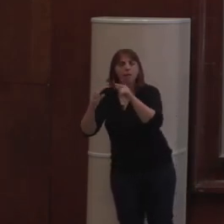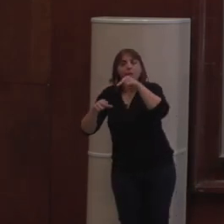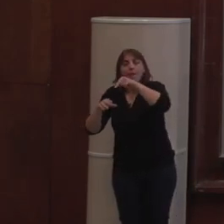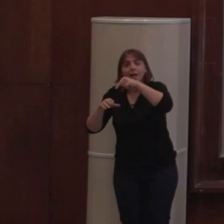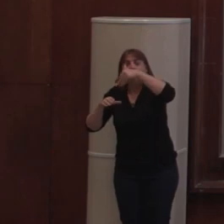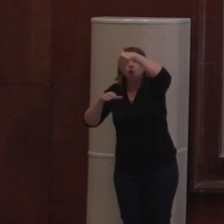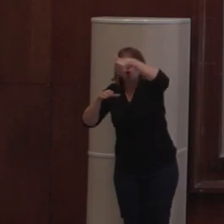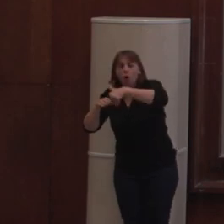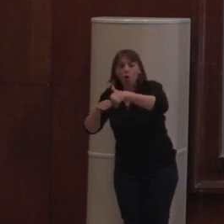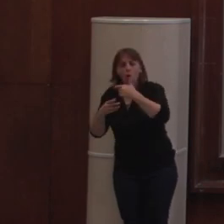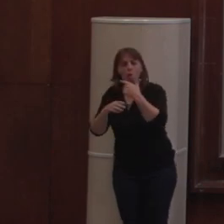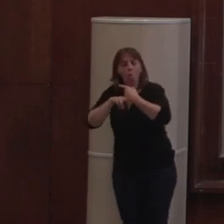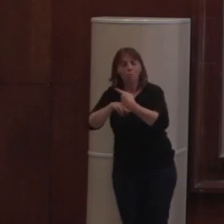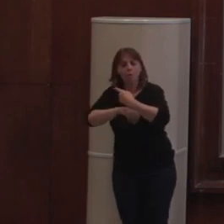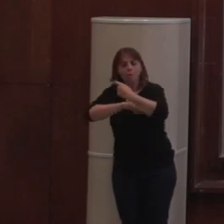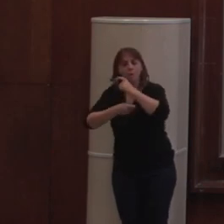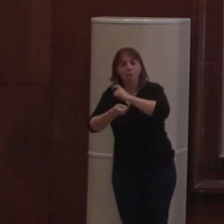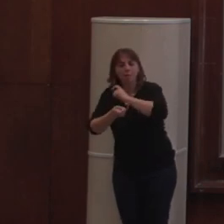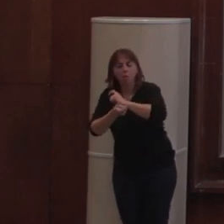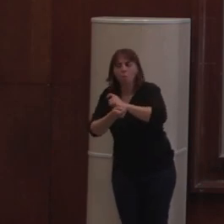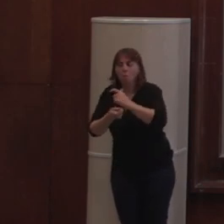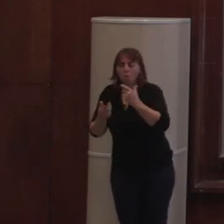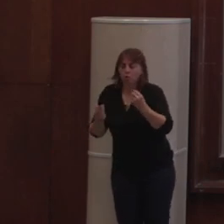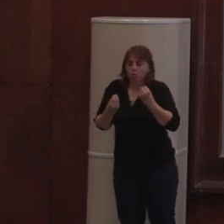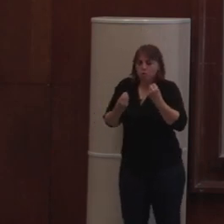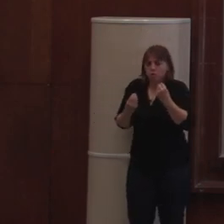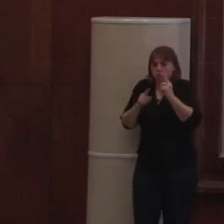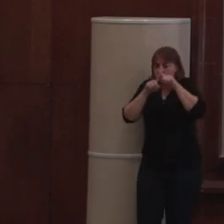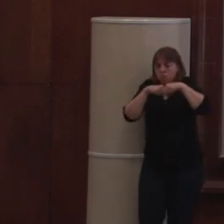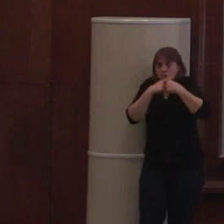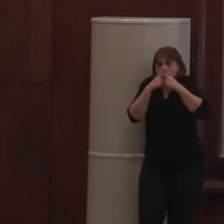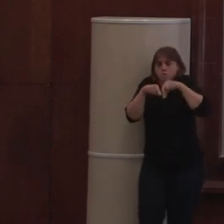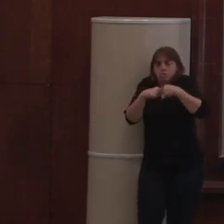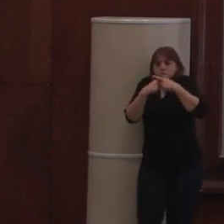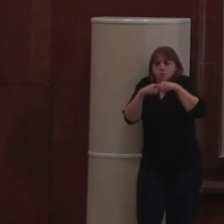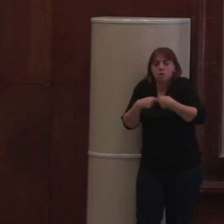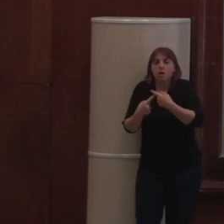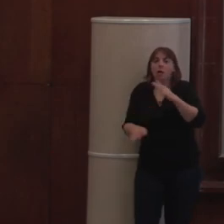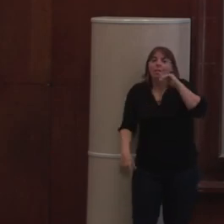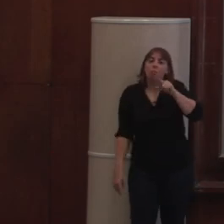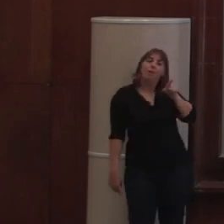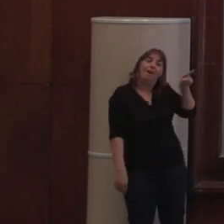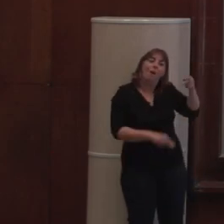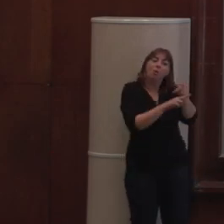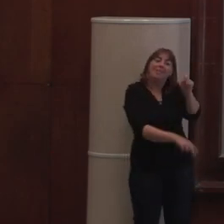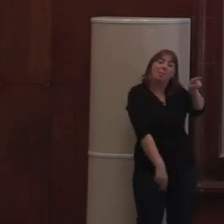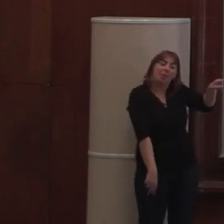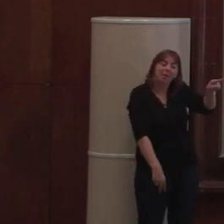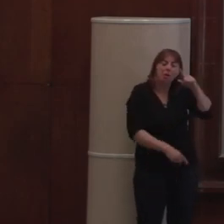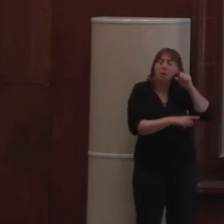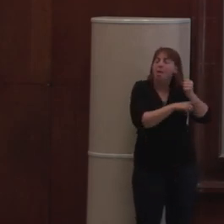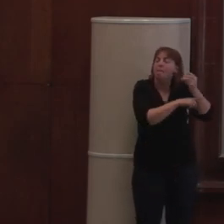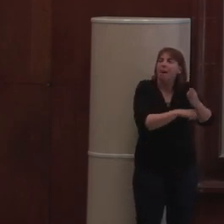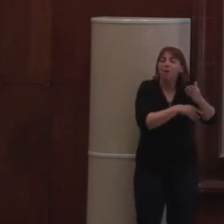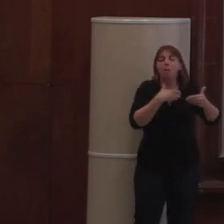c'est horrible. Ça nous pose plein, plein, plein de soucis. Et donc, faire ce genre d'outils-là, c'est plus cher, je pense, que faire une version purement